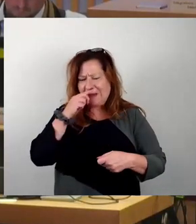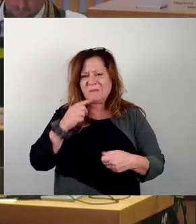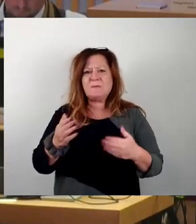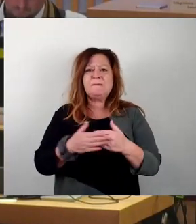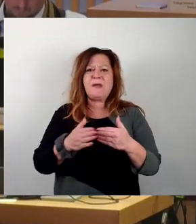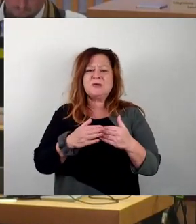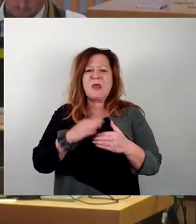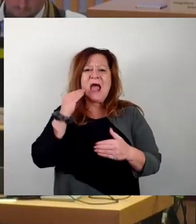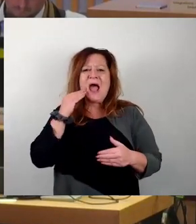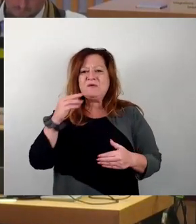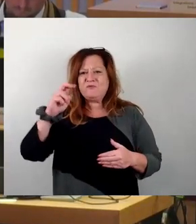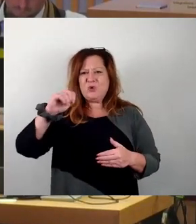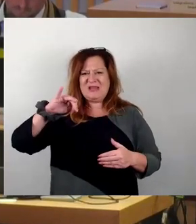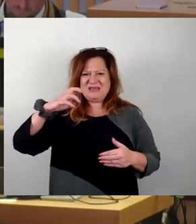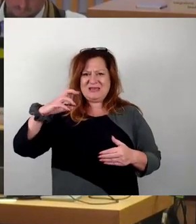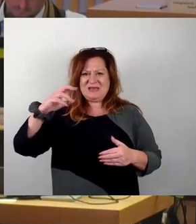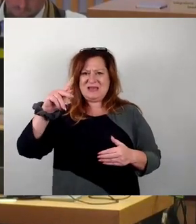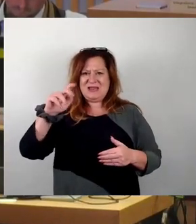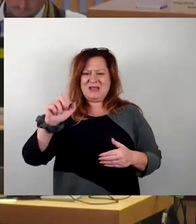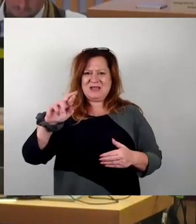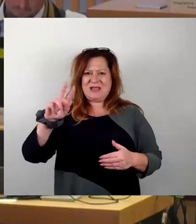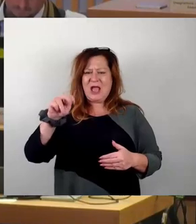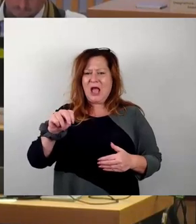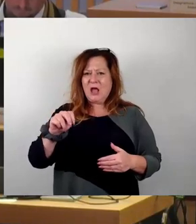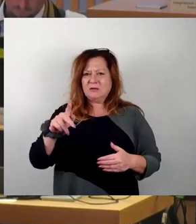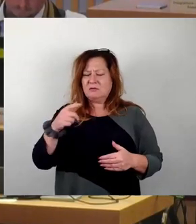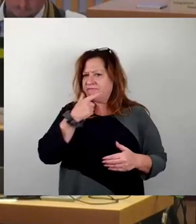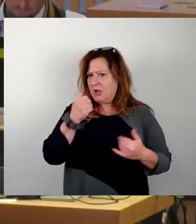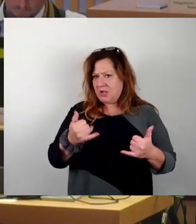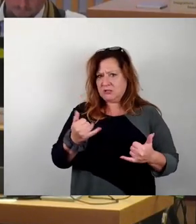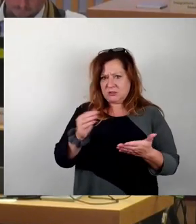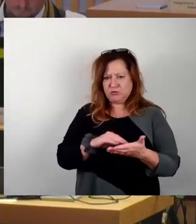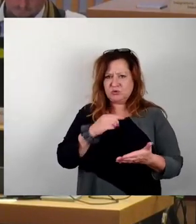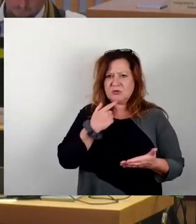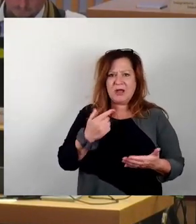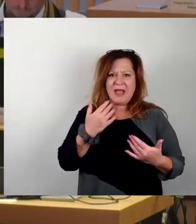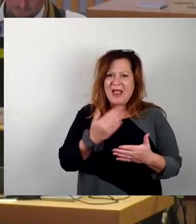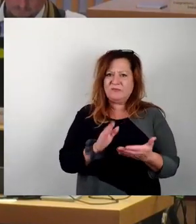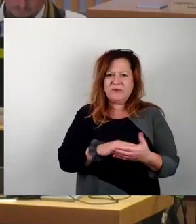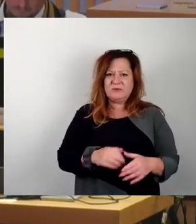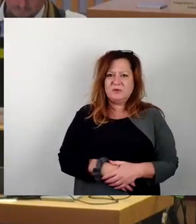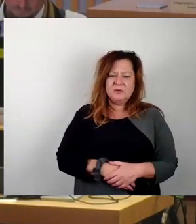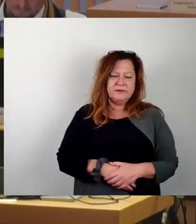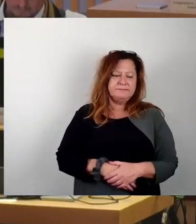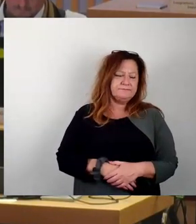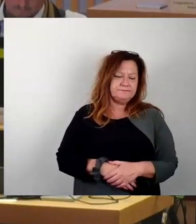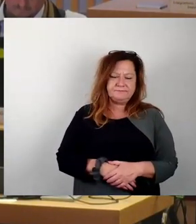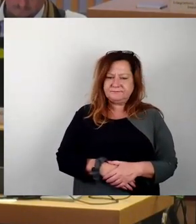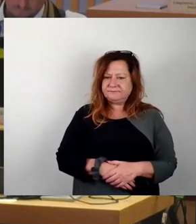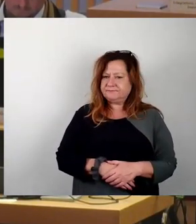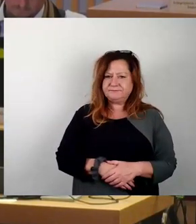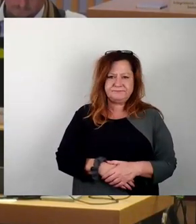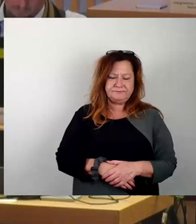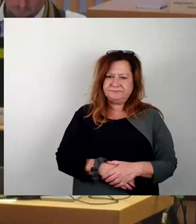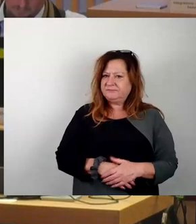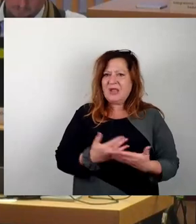für diese Tafel, das will ich bei der Gelegenheit auch nochmal sagen, einfach nur ein Kopfschütteln übrig. Sie haben dagegen gestimmt. Wir hatten